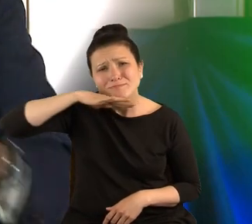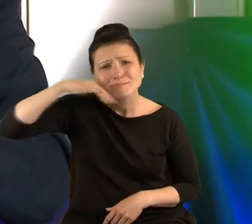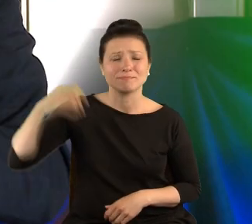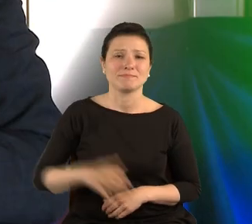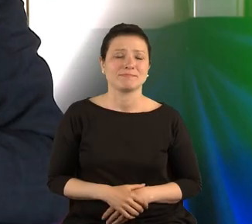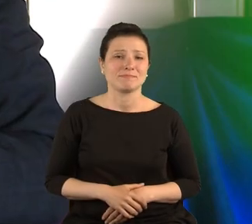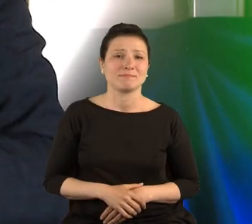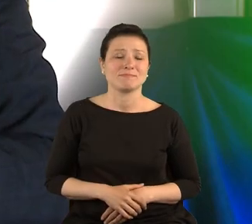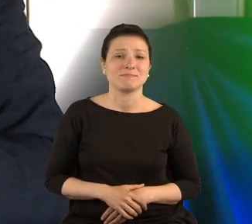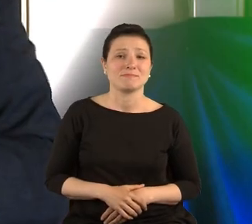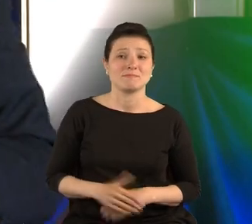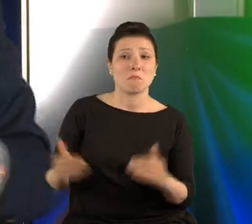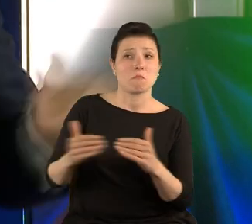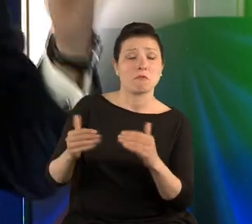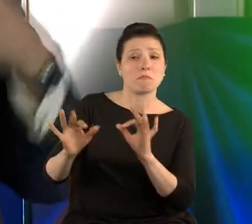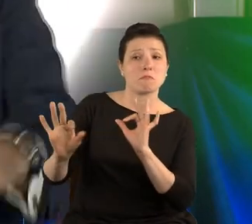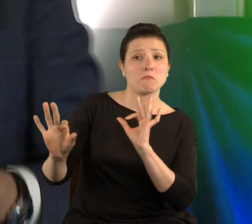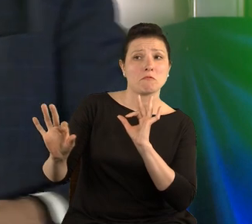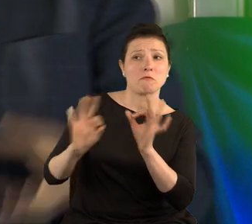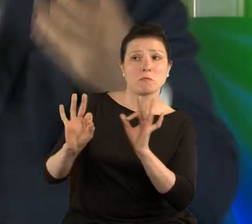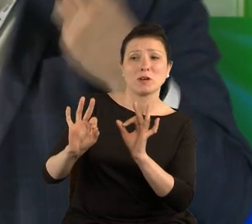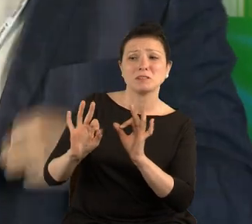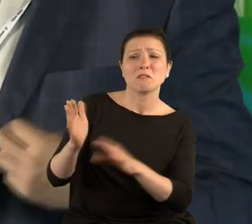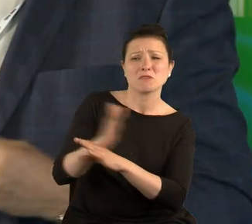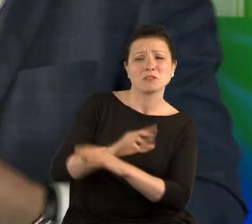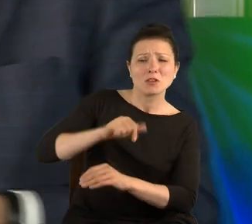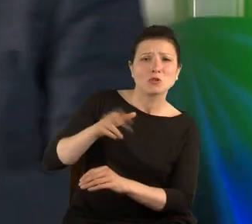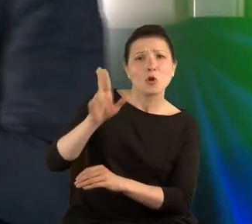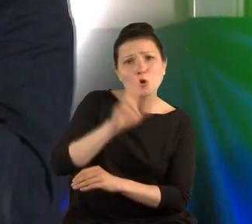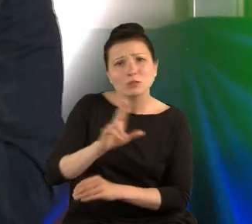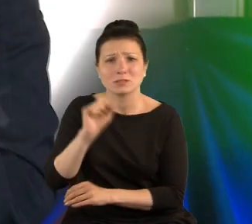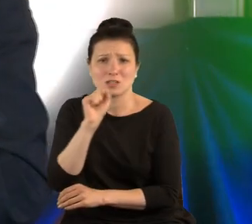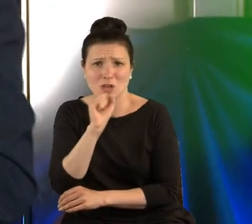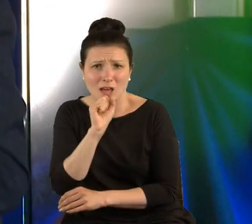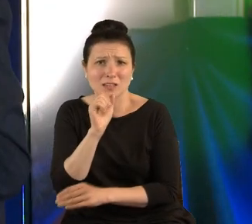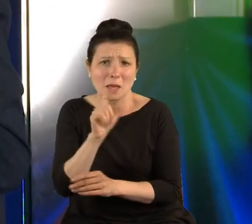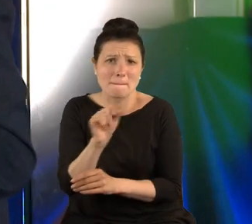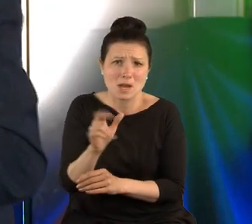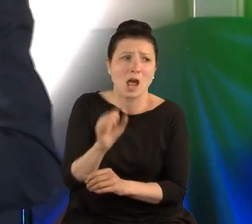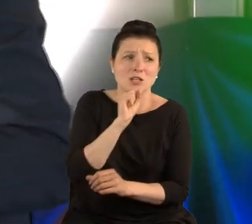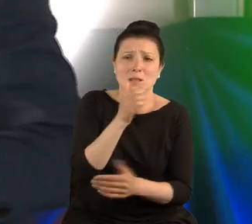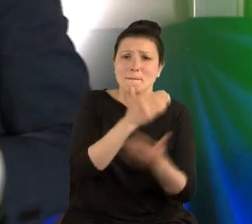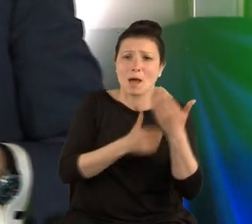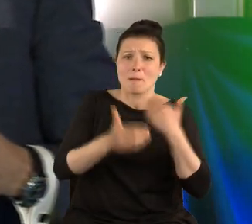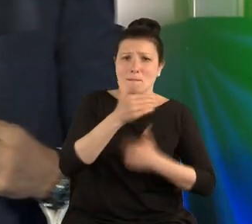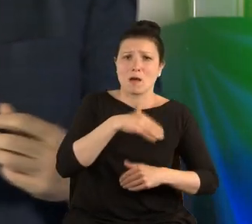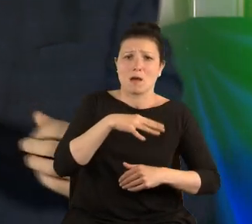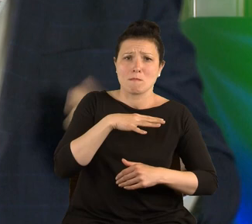tej informacji, która dociera do naszych rodziców, do naszych dziadów i do naszych pradziadów. A nasz